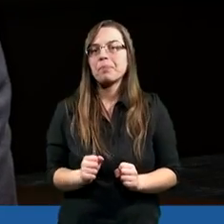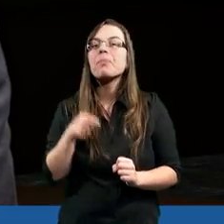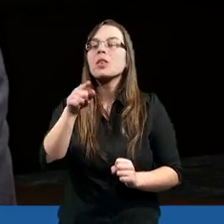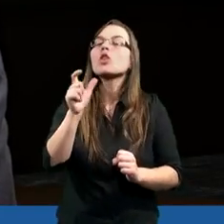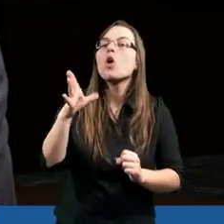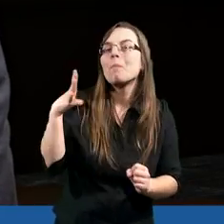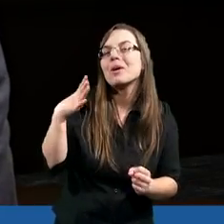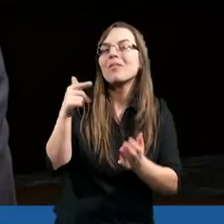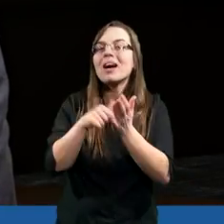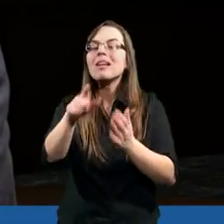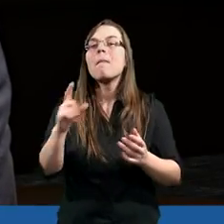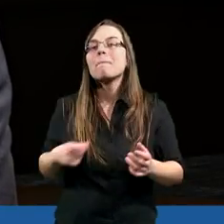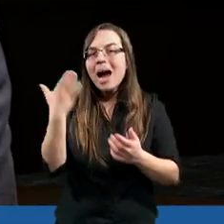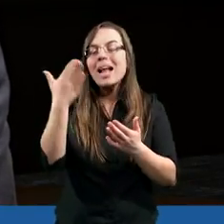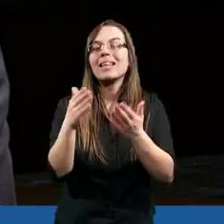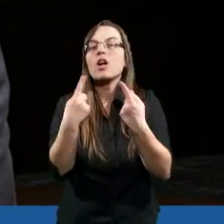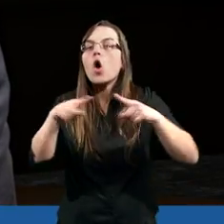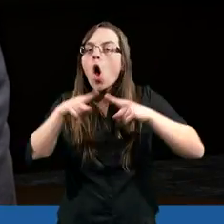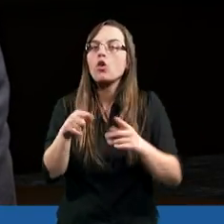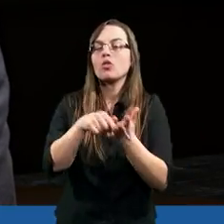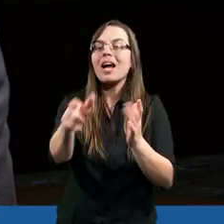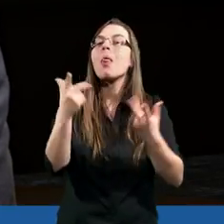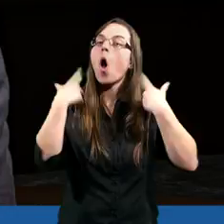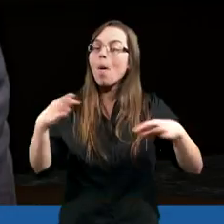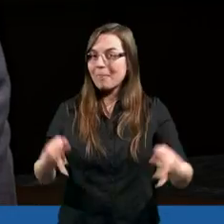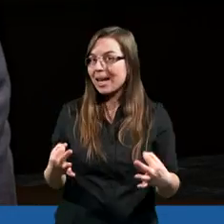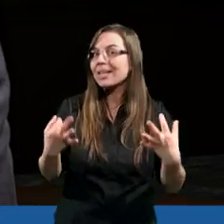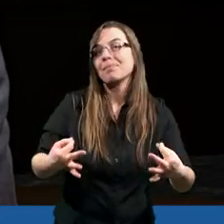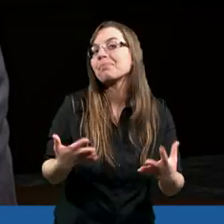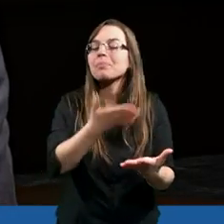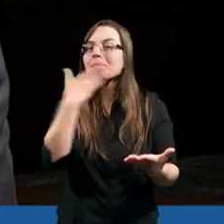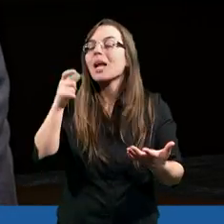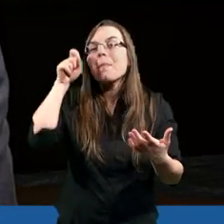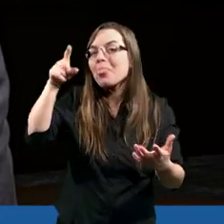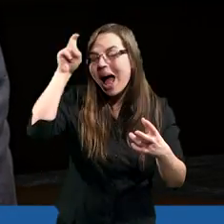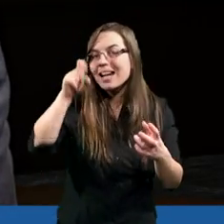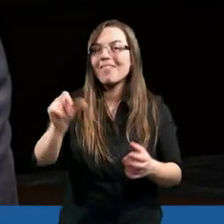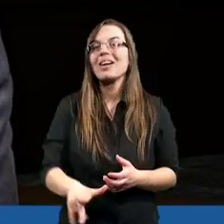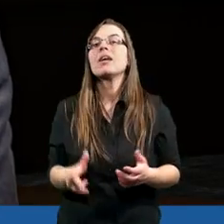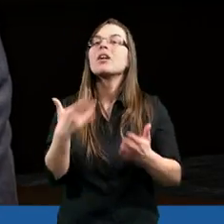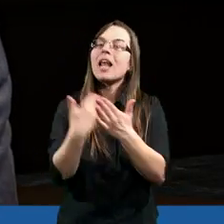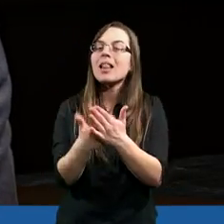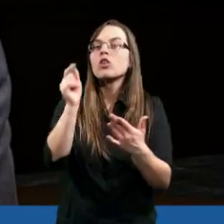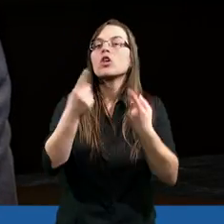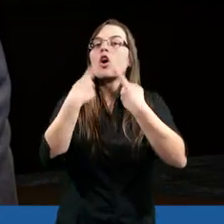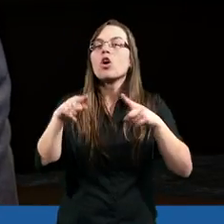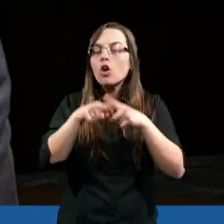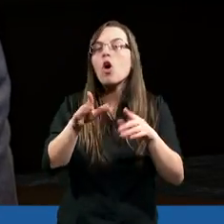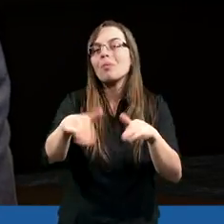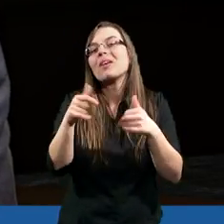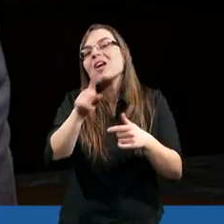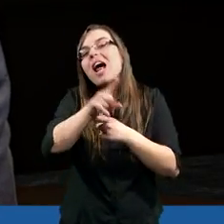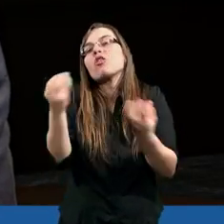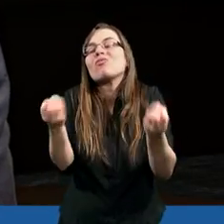był i państwu jednocześnie Kościół. Natomiast obecnie nie ma nazwy, dlatego że Kościół stanowią